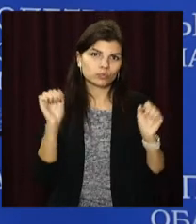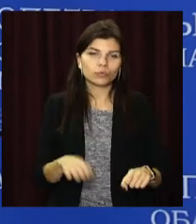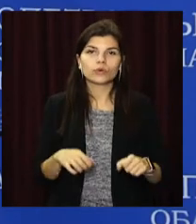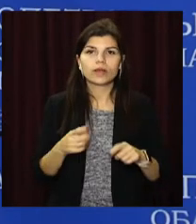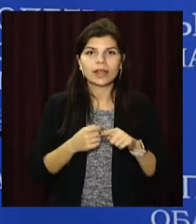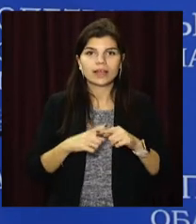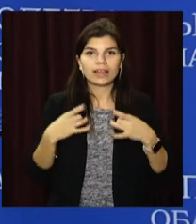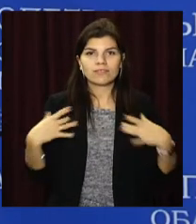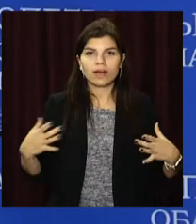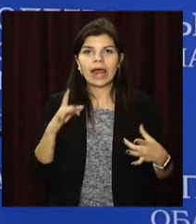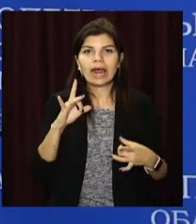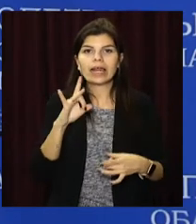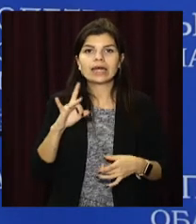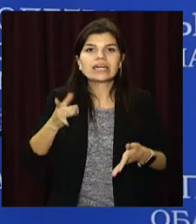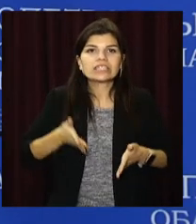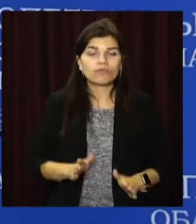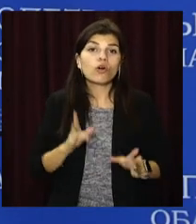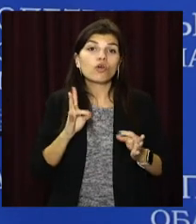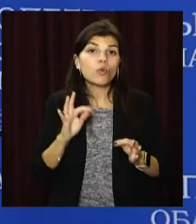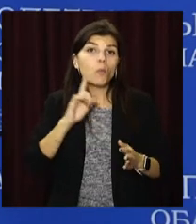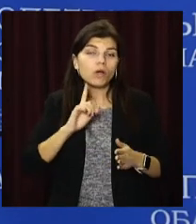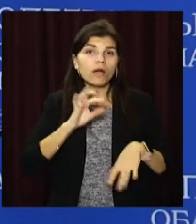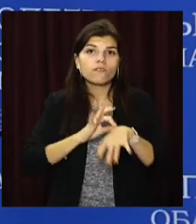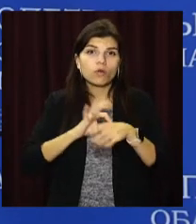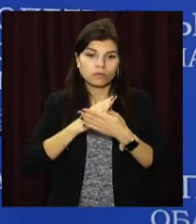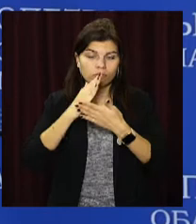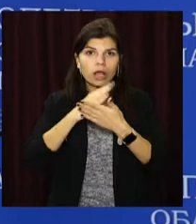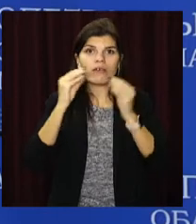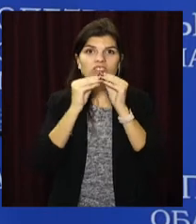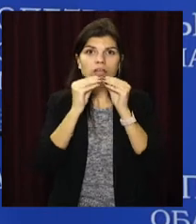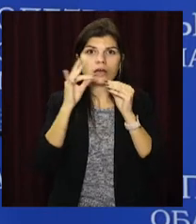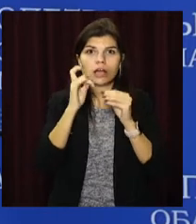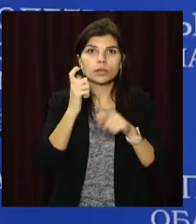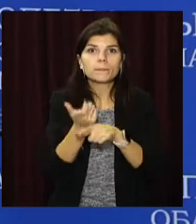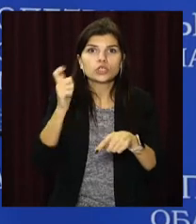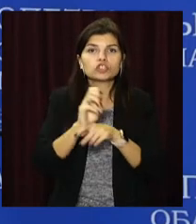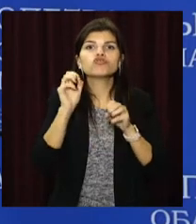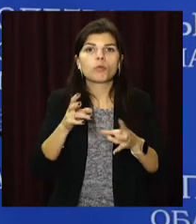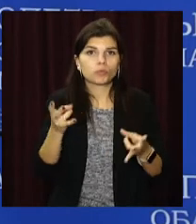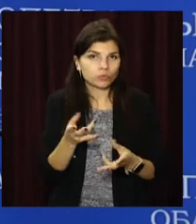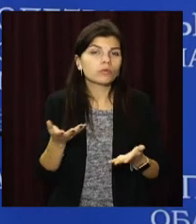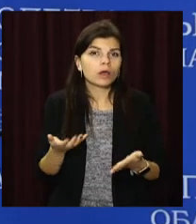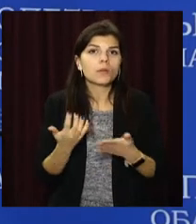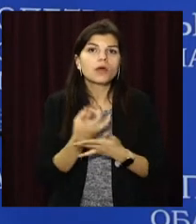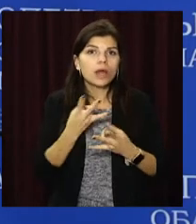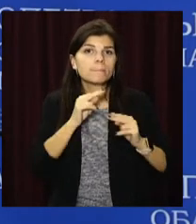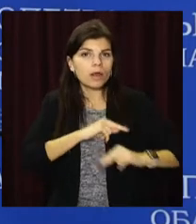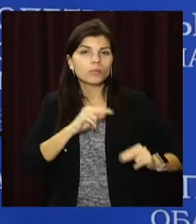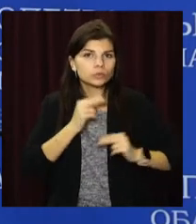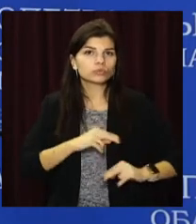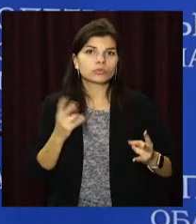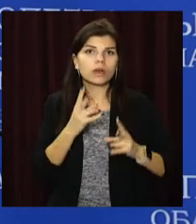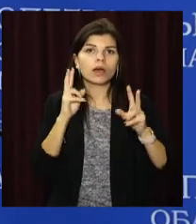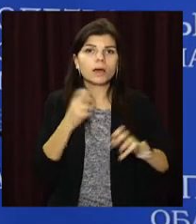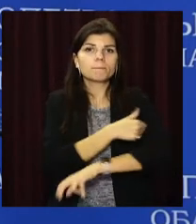новорічні та різдвяні світа. Але рівень захворюваності в 10 разів вищий, ніж потрібно, ще треба нам працювати і працювати.